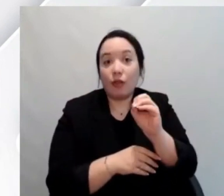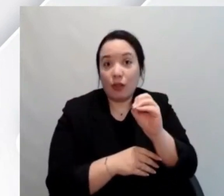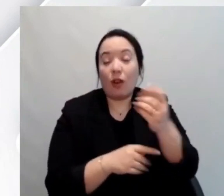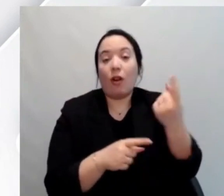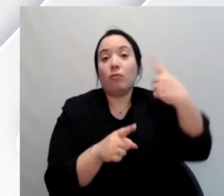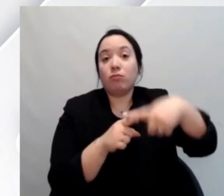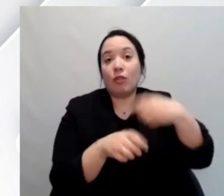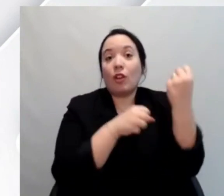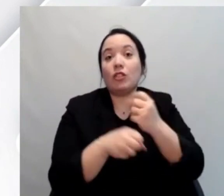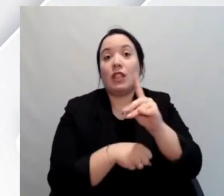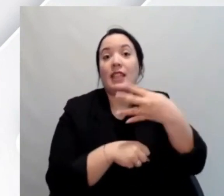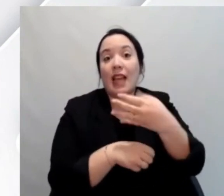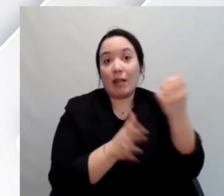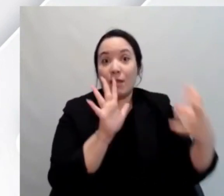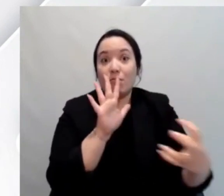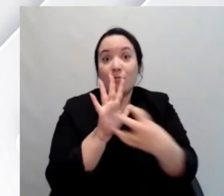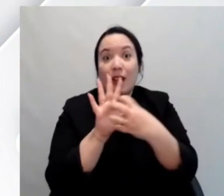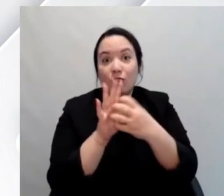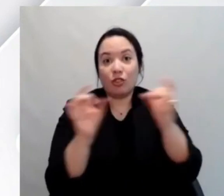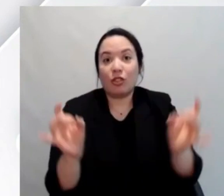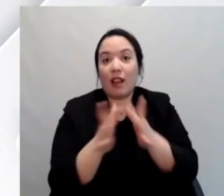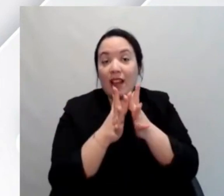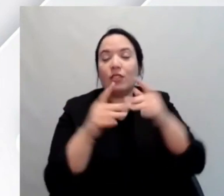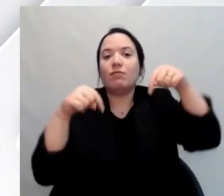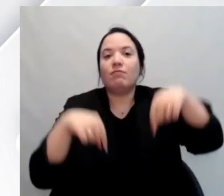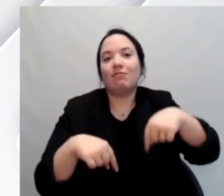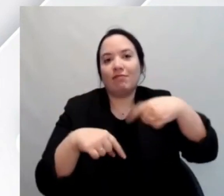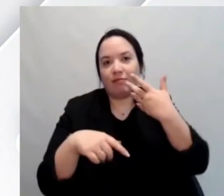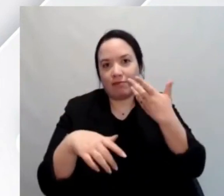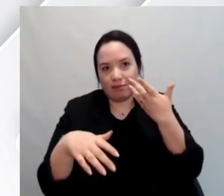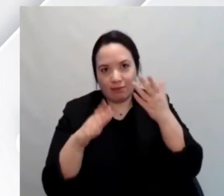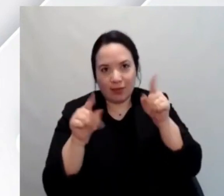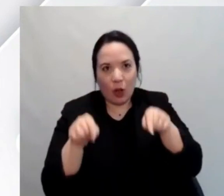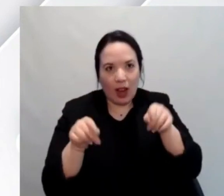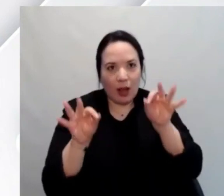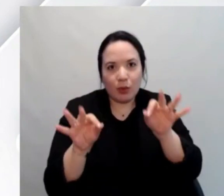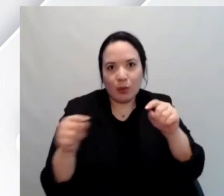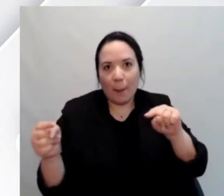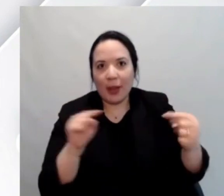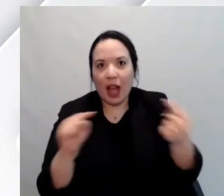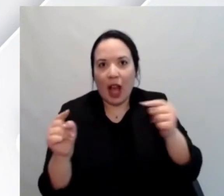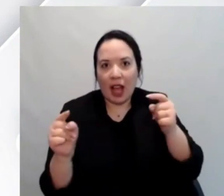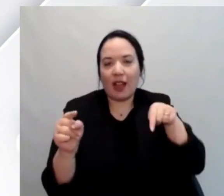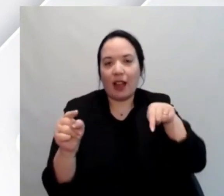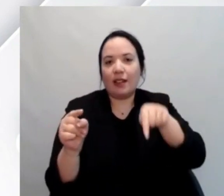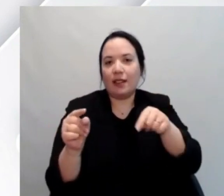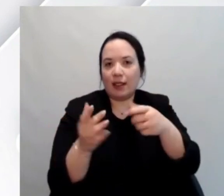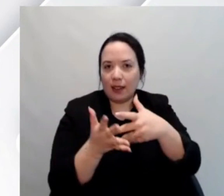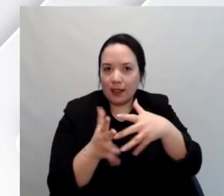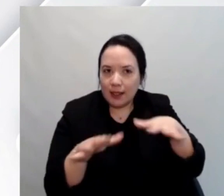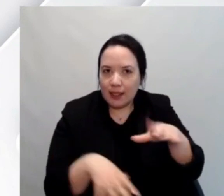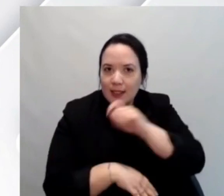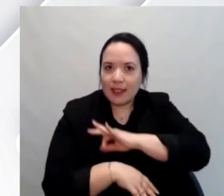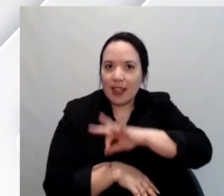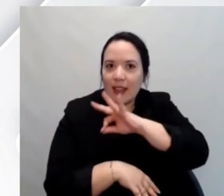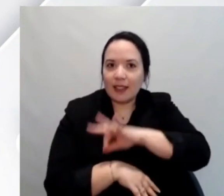patrocinio all'evento e mi accingo a moderare un panel molto interessante di persone che si